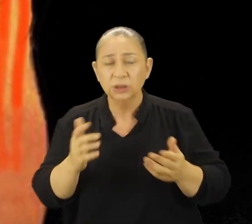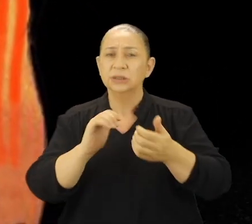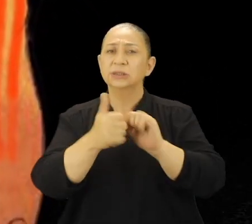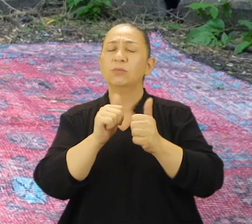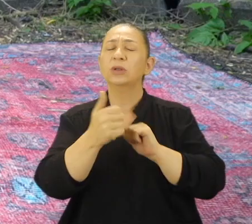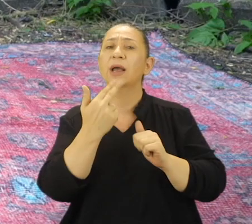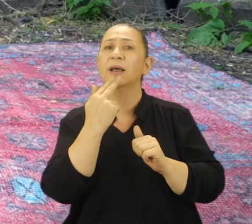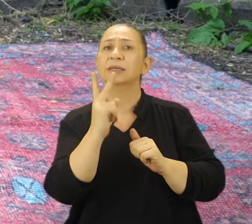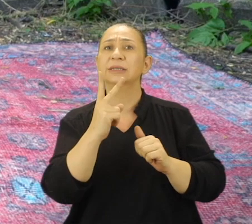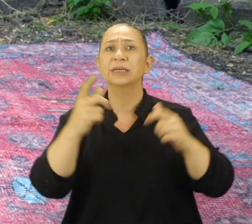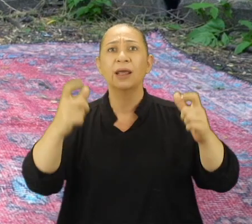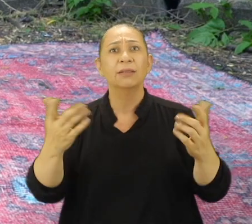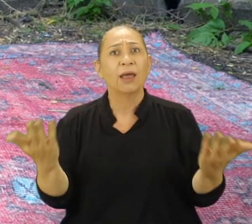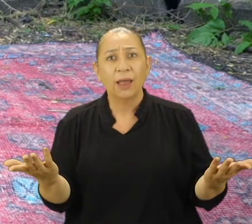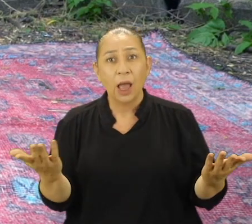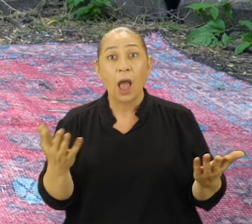İzlediğiniz için teşekkürler.